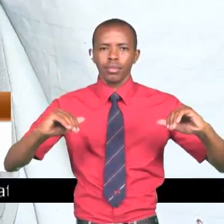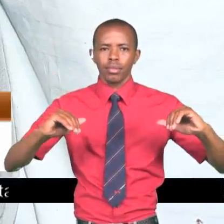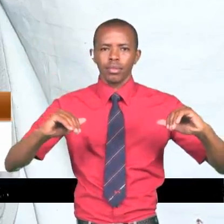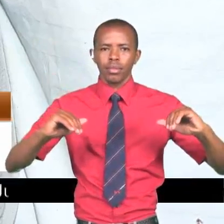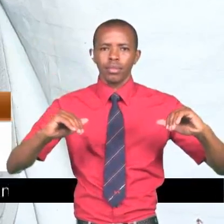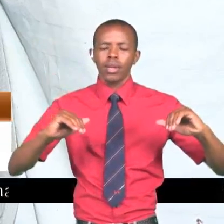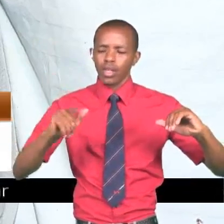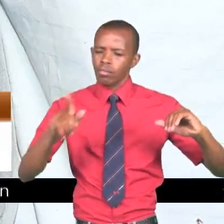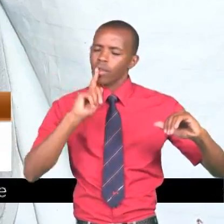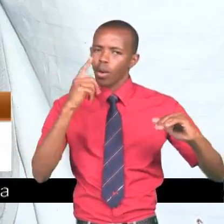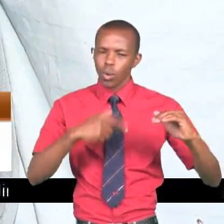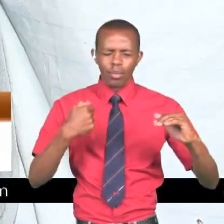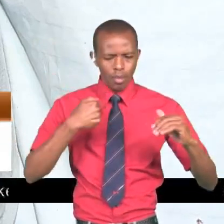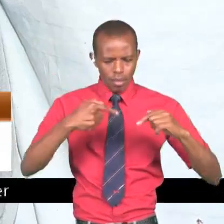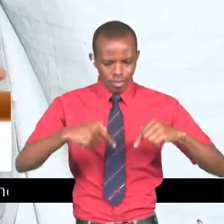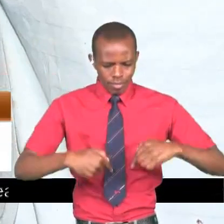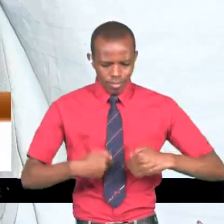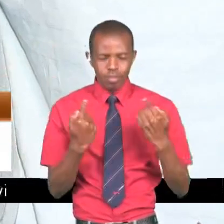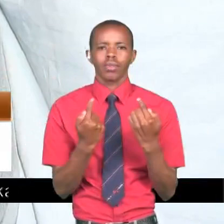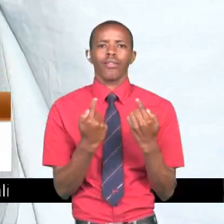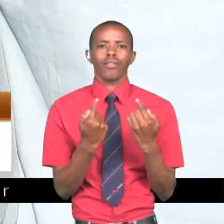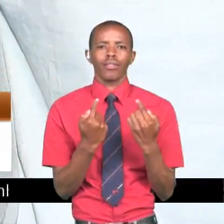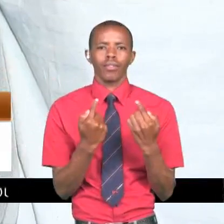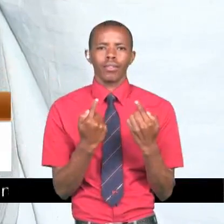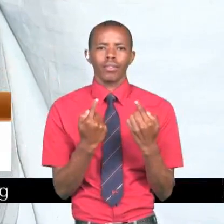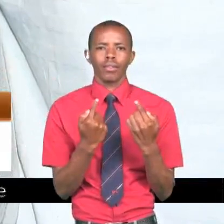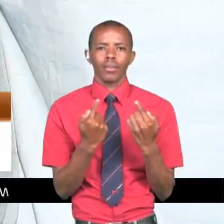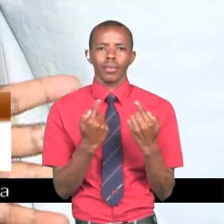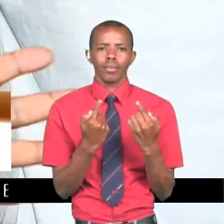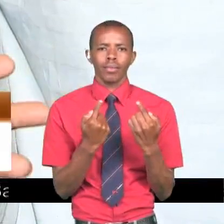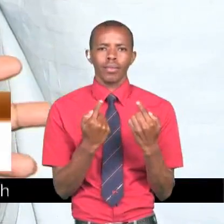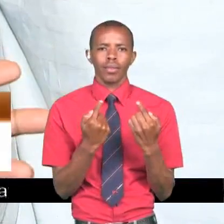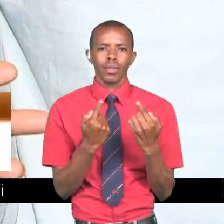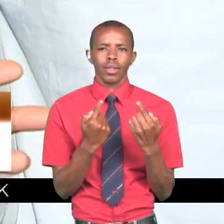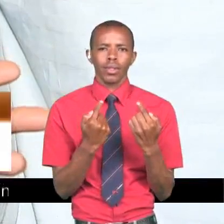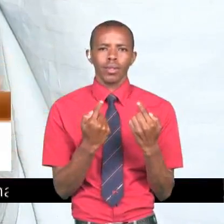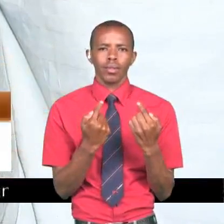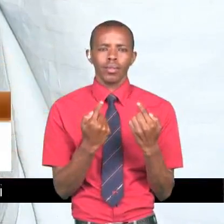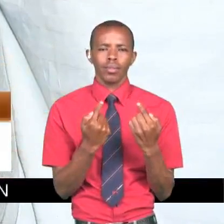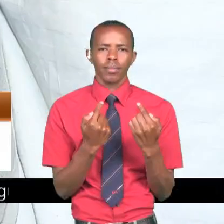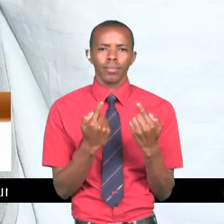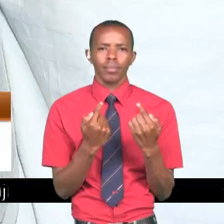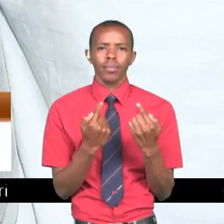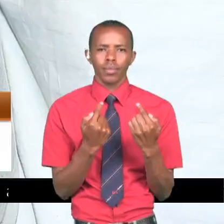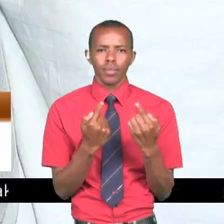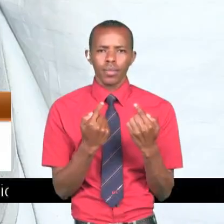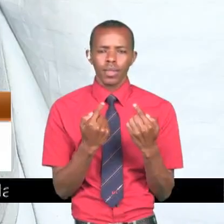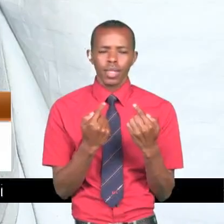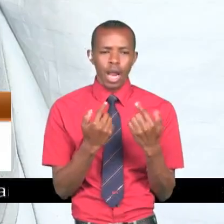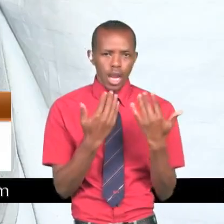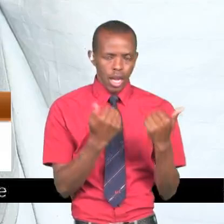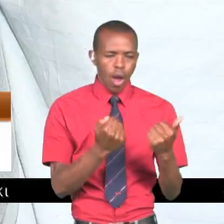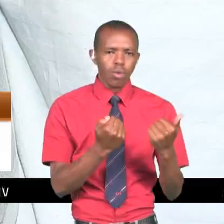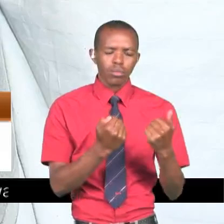Wukaniambia nipambane na maisha yangu. Naoswa? So benyewe maliza shule